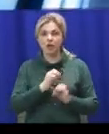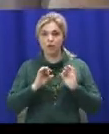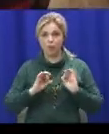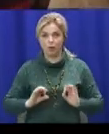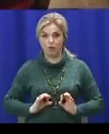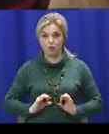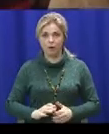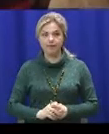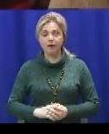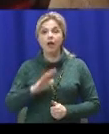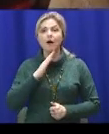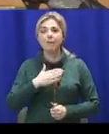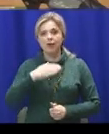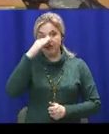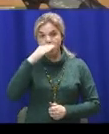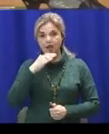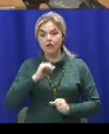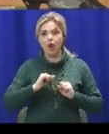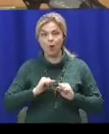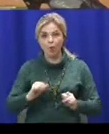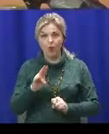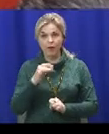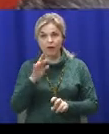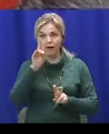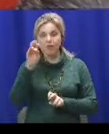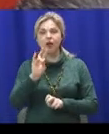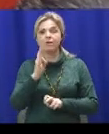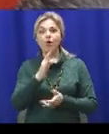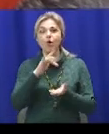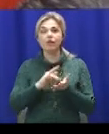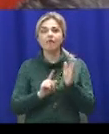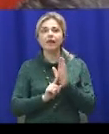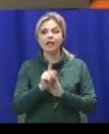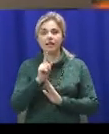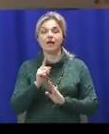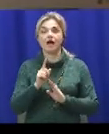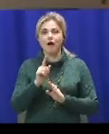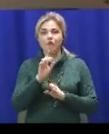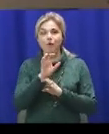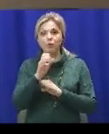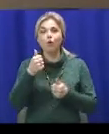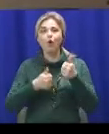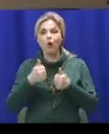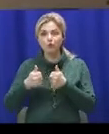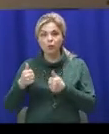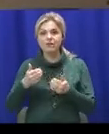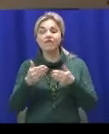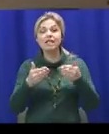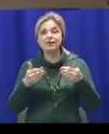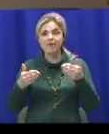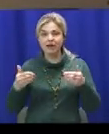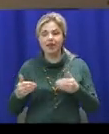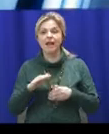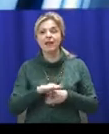Мій тато – герой. У Миколаєві стартував фотоконкурс дітей-атовців. У час цієї виставки можна проводити